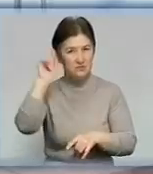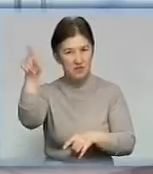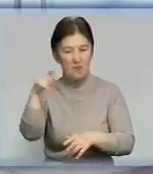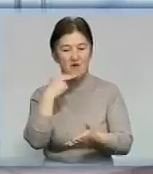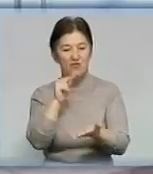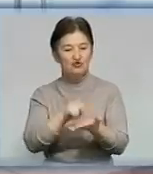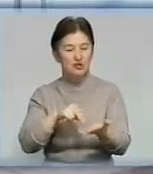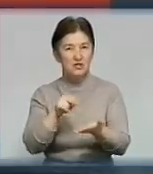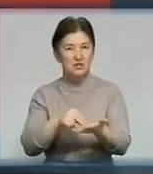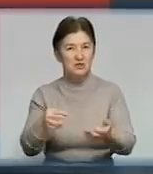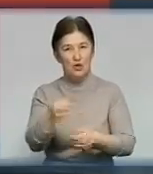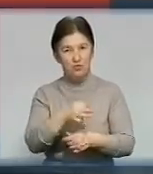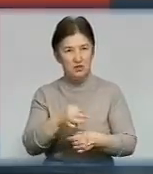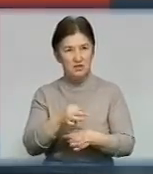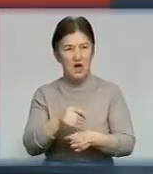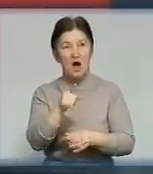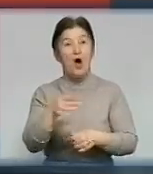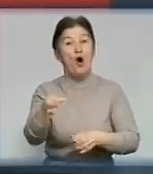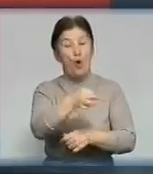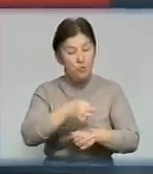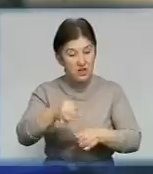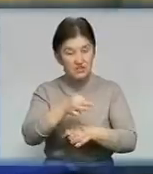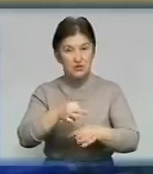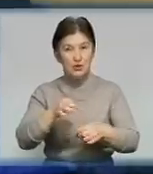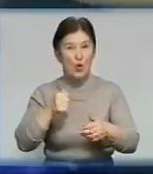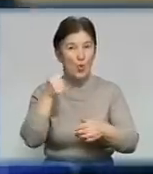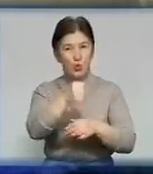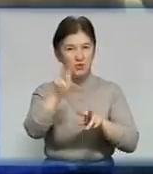Поспілкуватися з керівництвом обласного «Удару» теж не змогли.